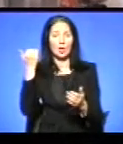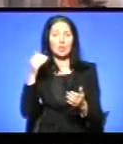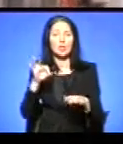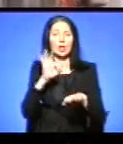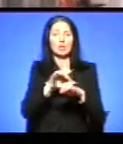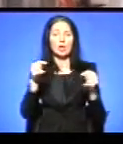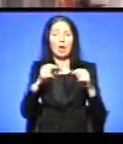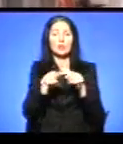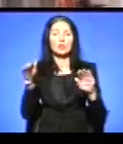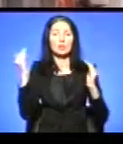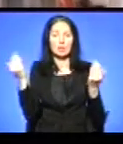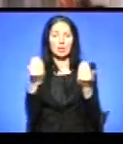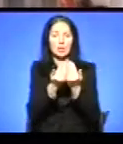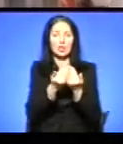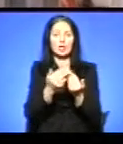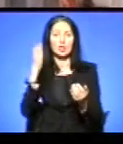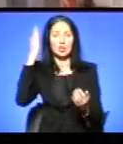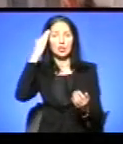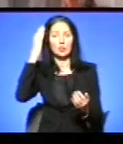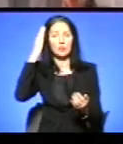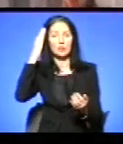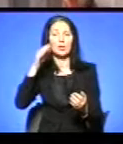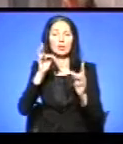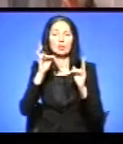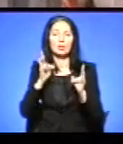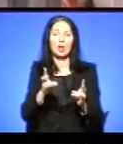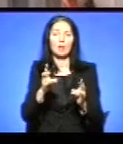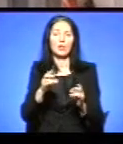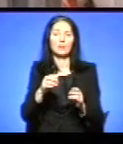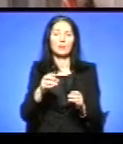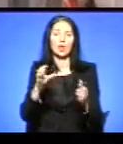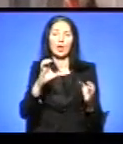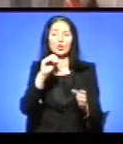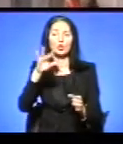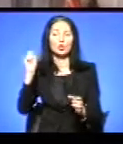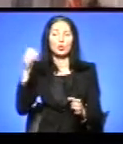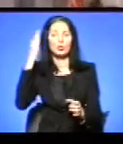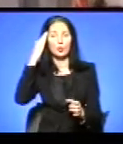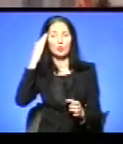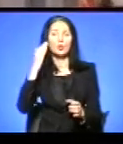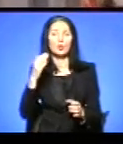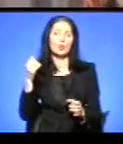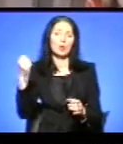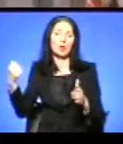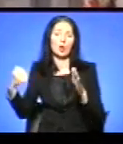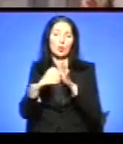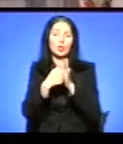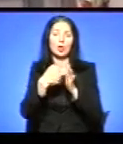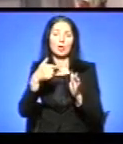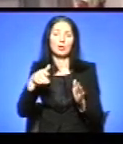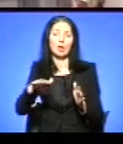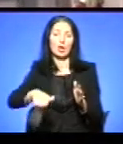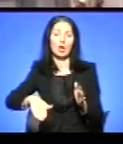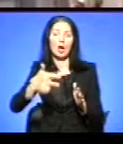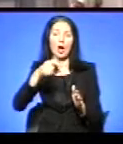нього закрита черепно-мозгова травма, струс головного мозку, забій гумілки і